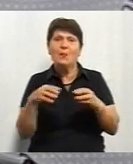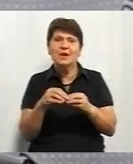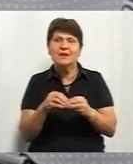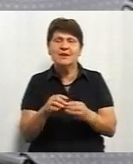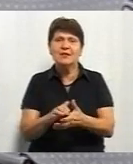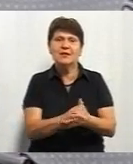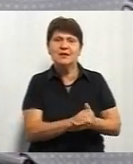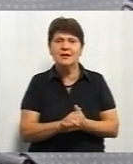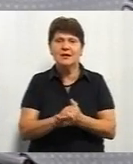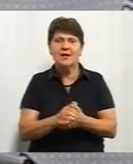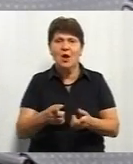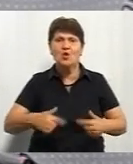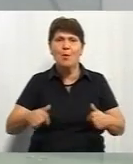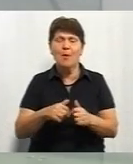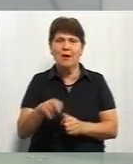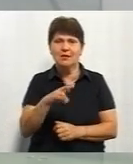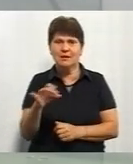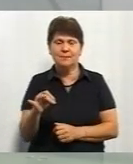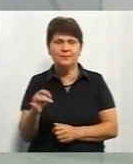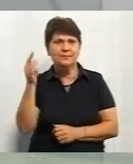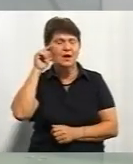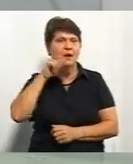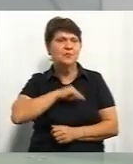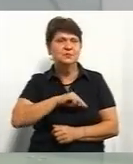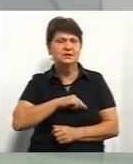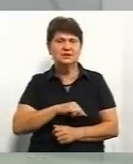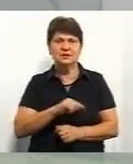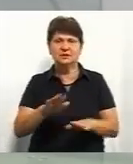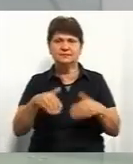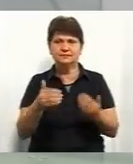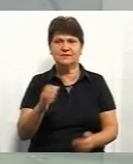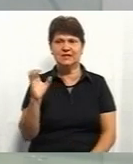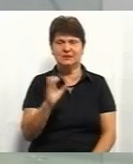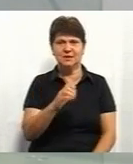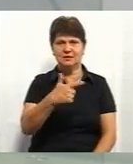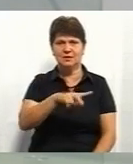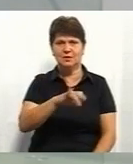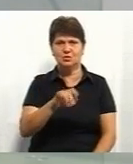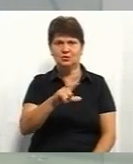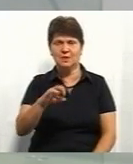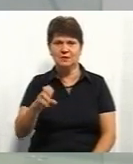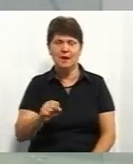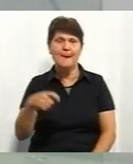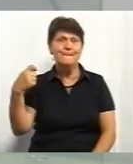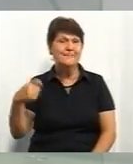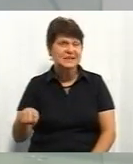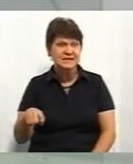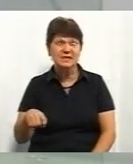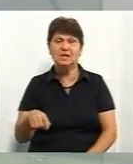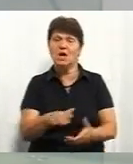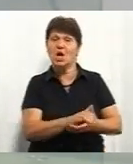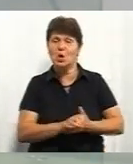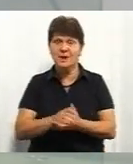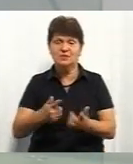Яку альтернативу психлікарням пропонує? Далі коментар Семена Глузмана, це президент громадської організації Асоціація